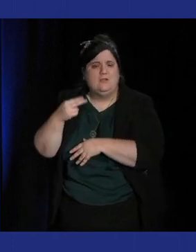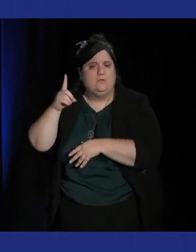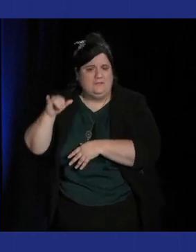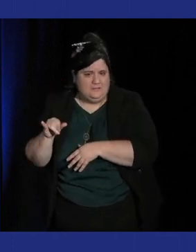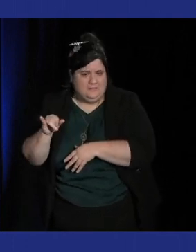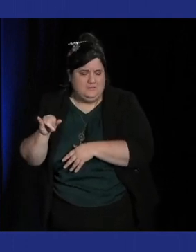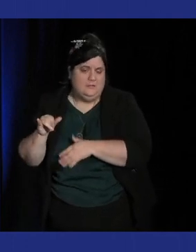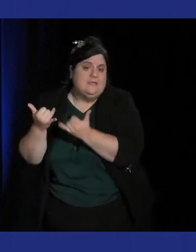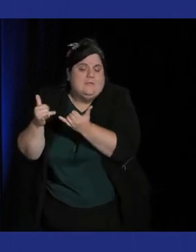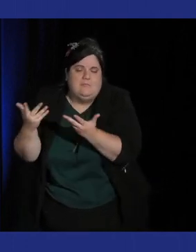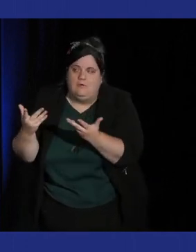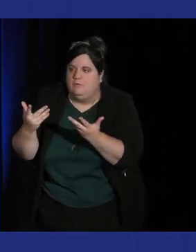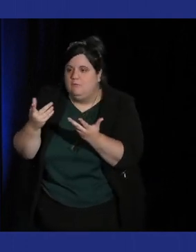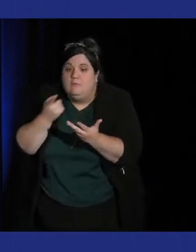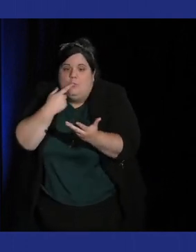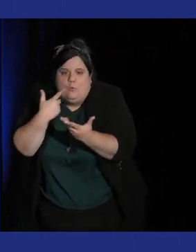fait pour être joué